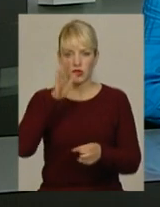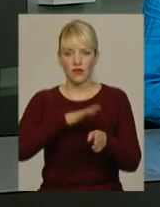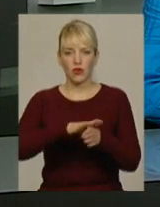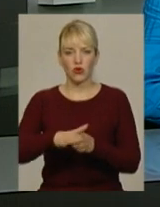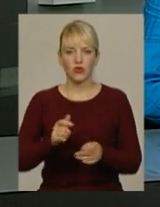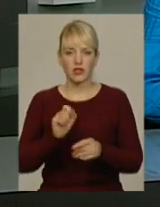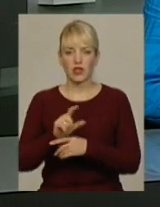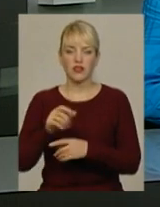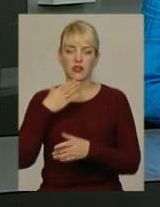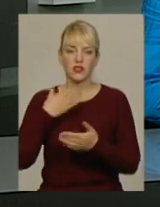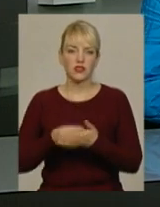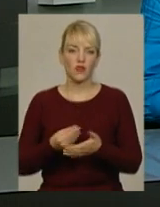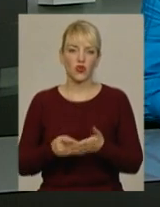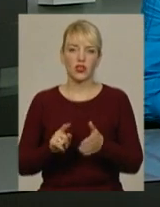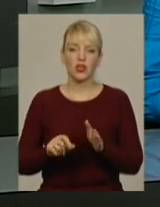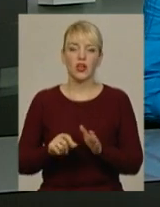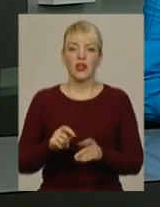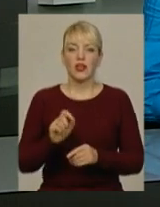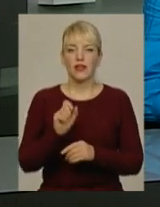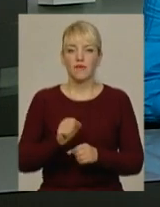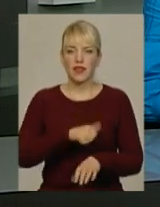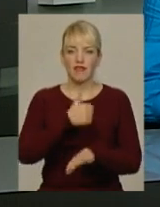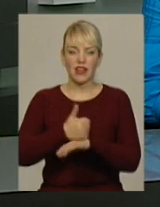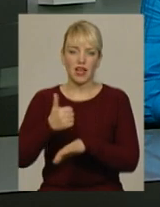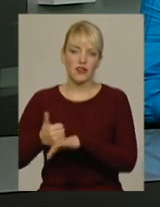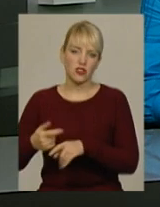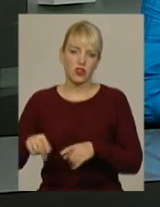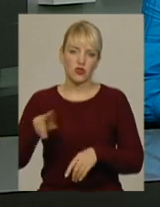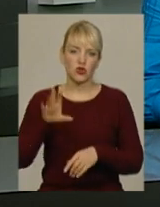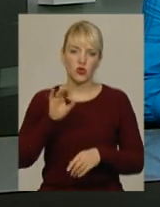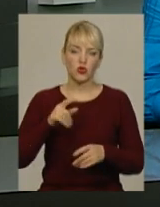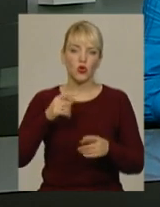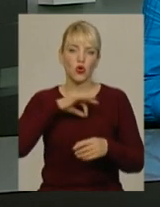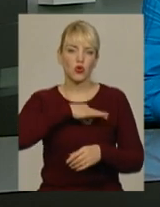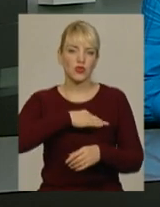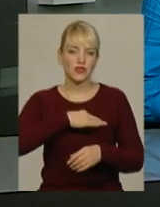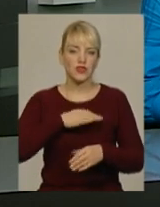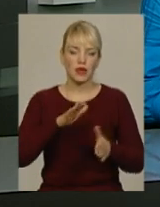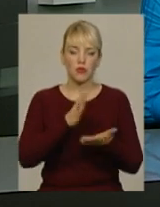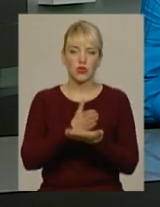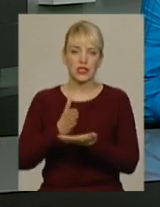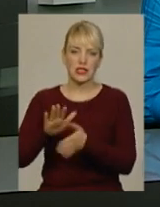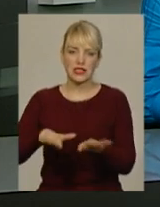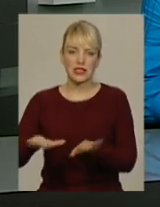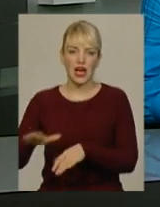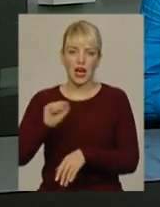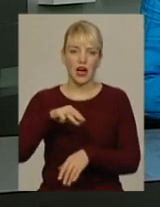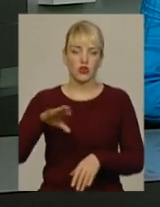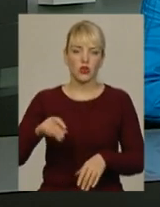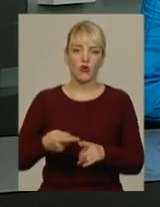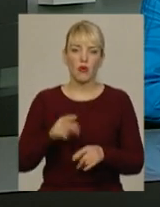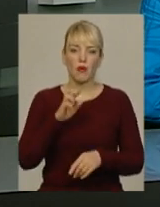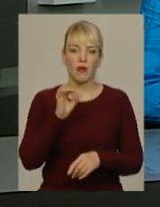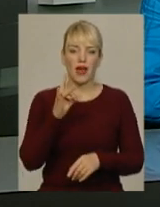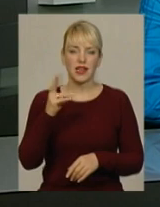завдання своїх ватажків, зокрема, щодо розвідки позицій сил АТОМ. Затримали бойовика у березні 2016-го в